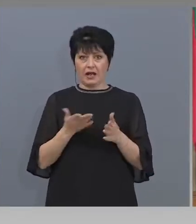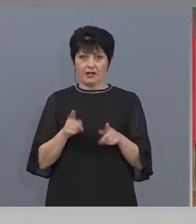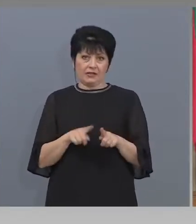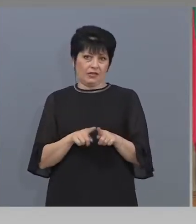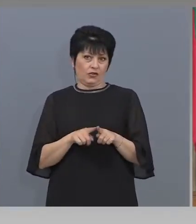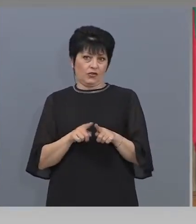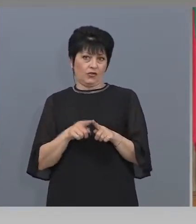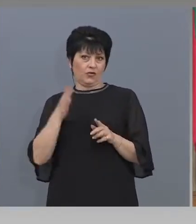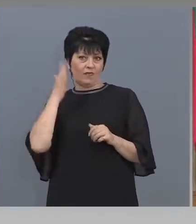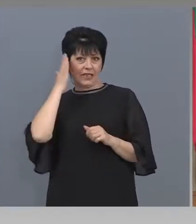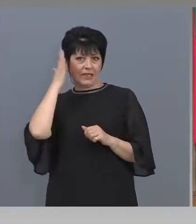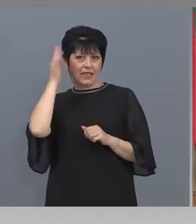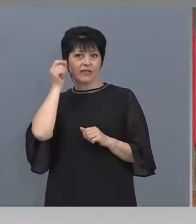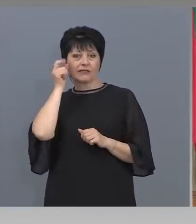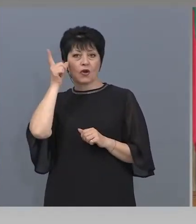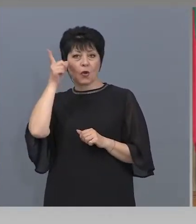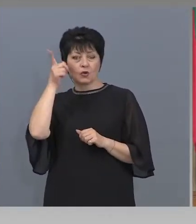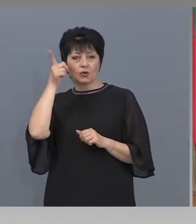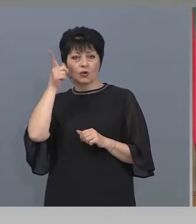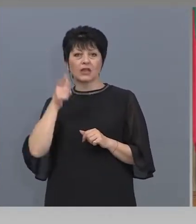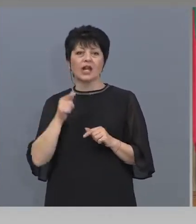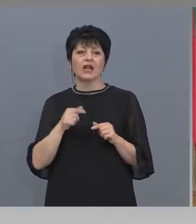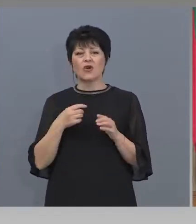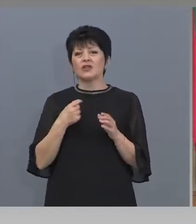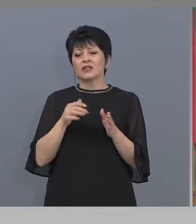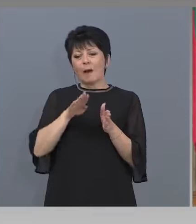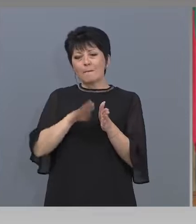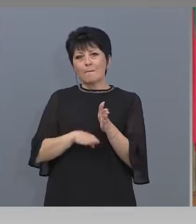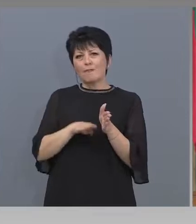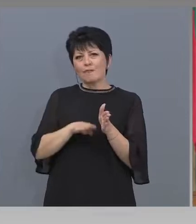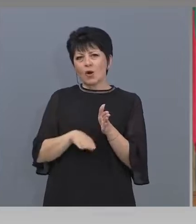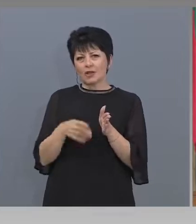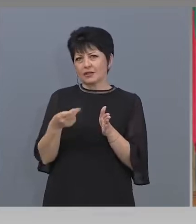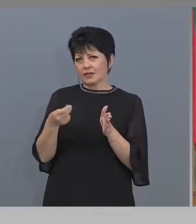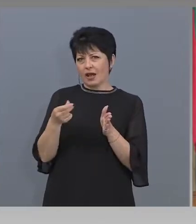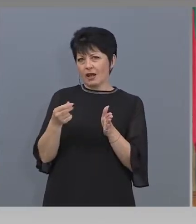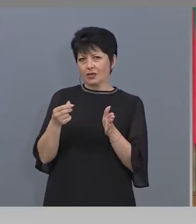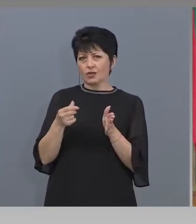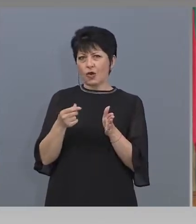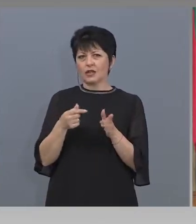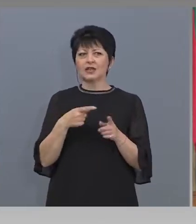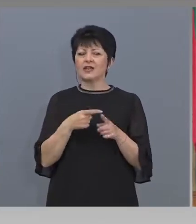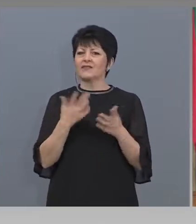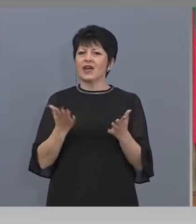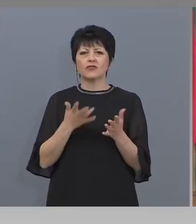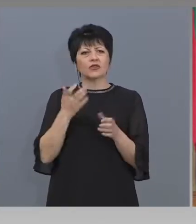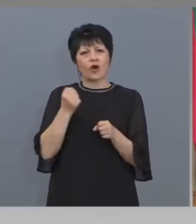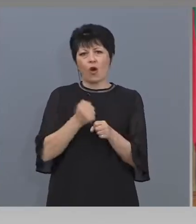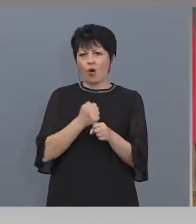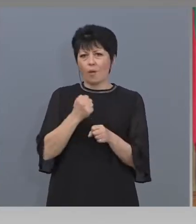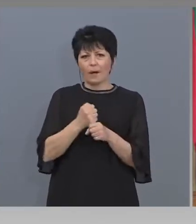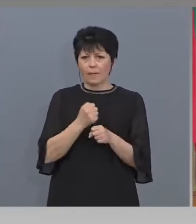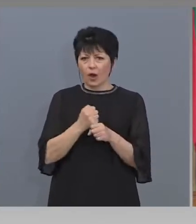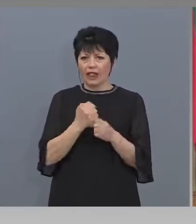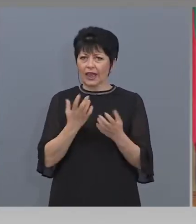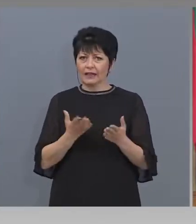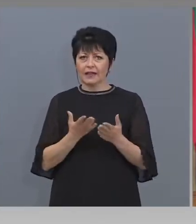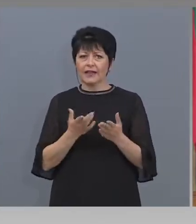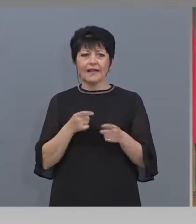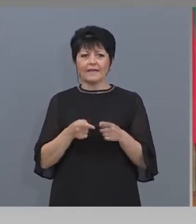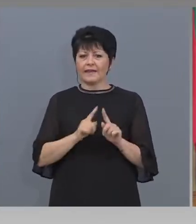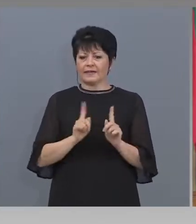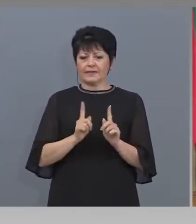културата, само че са с много по-низки стойности. смисъл, те са отреботени с... Те не са